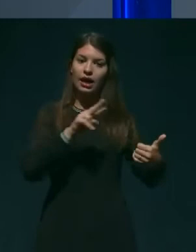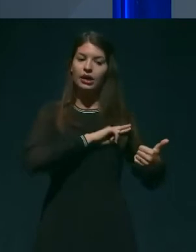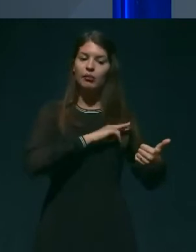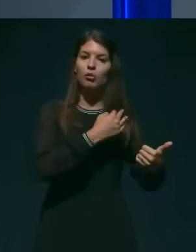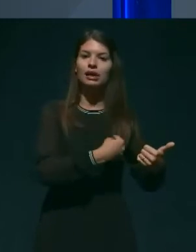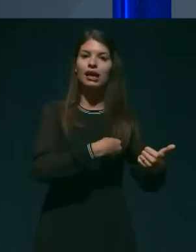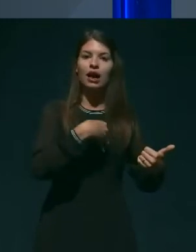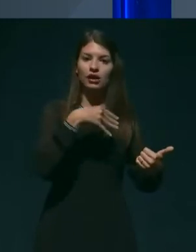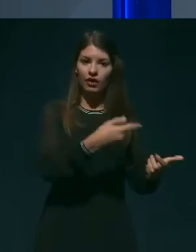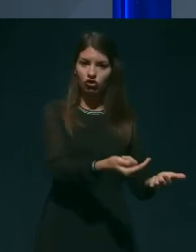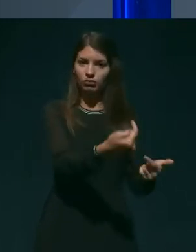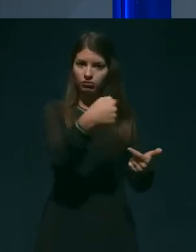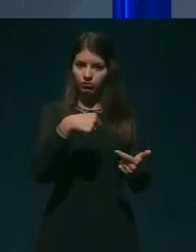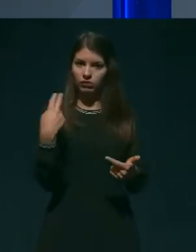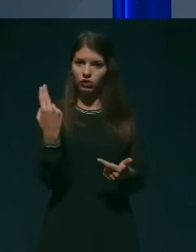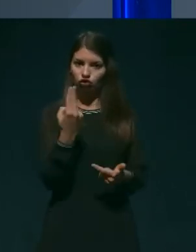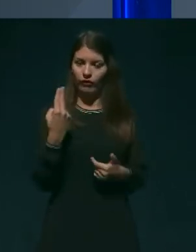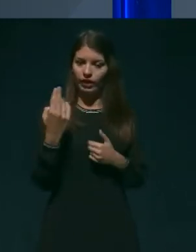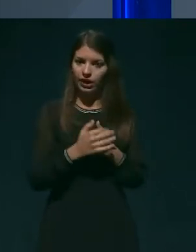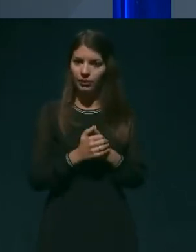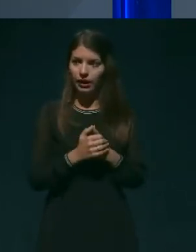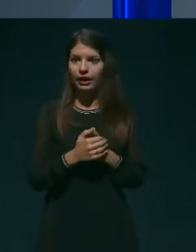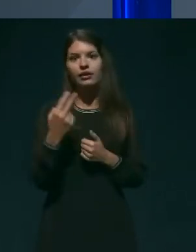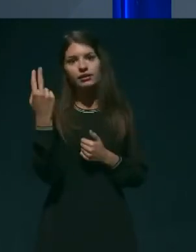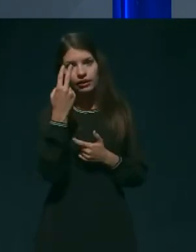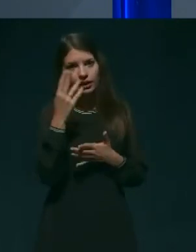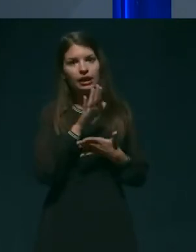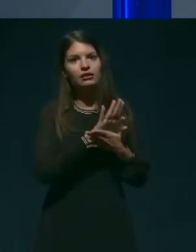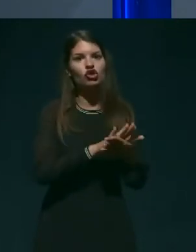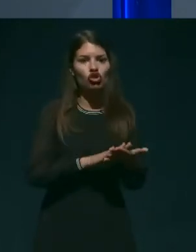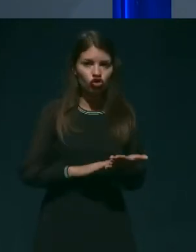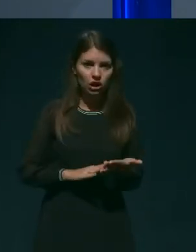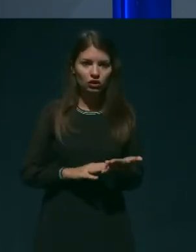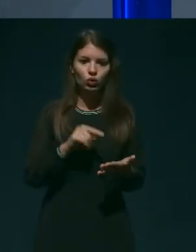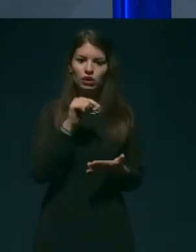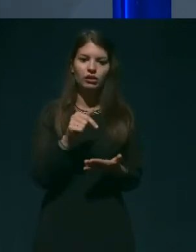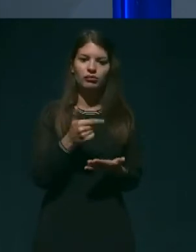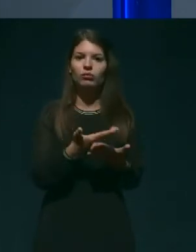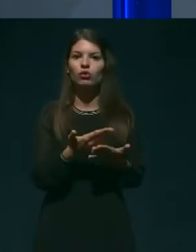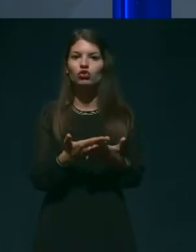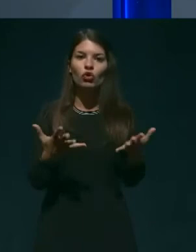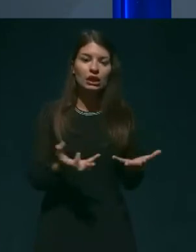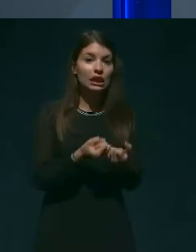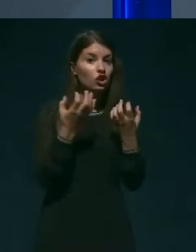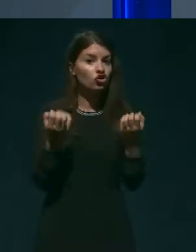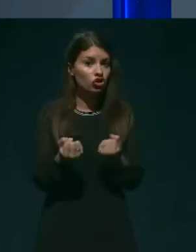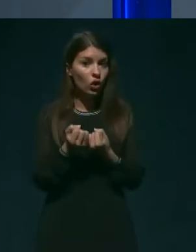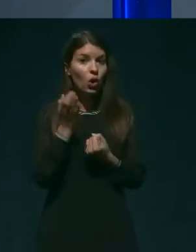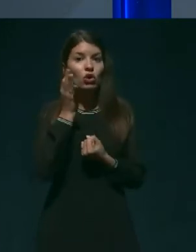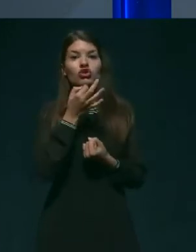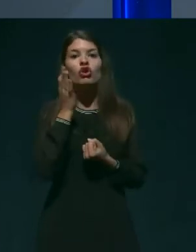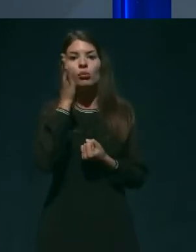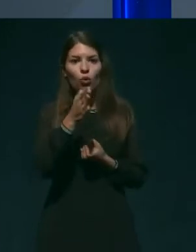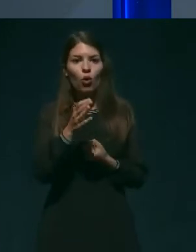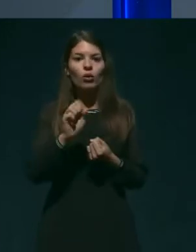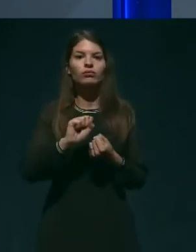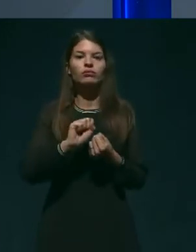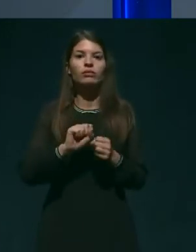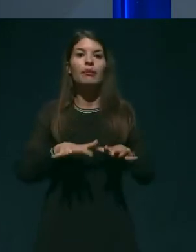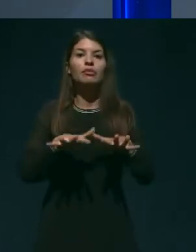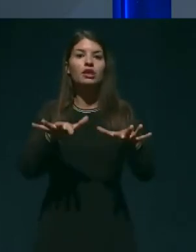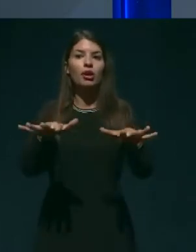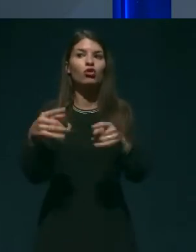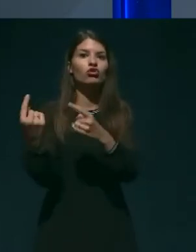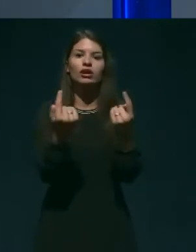Republiko Slovenijo. Seveda v prvem krogu teh željenih rešitev, če bo epidemiološka slika tako, bom